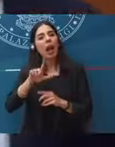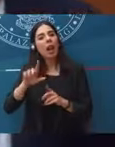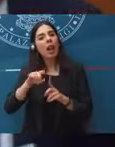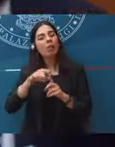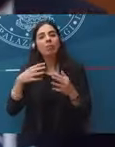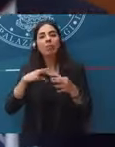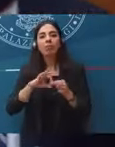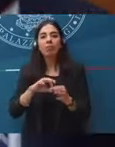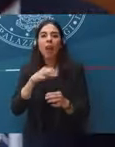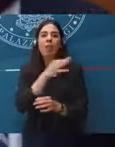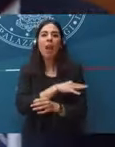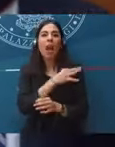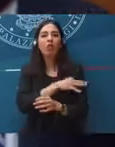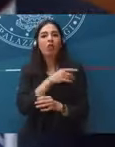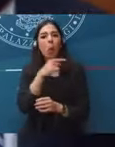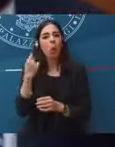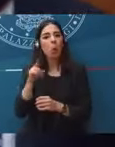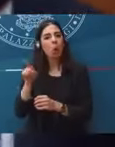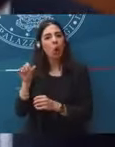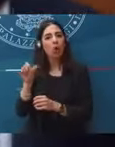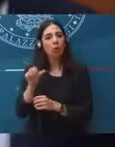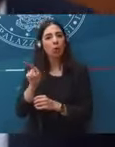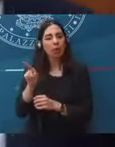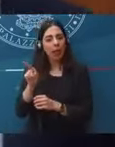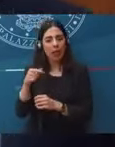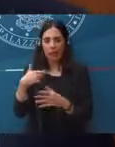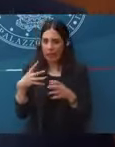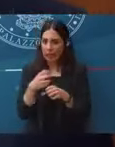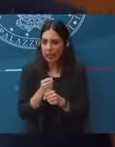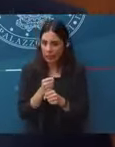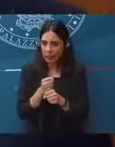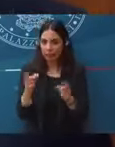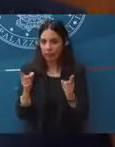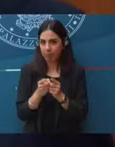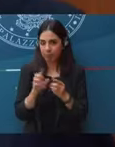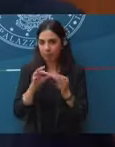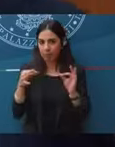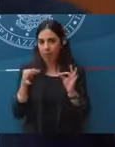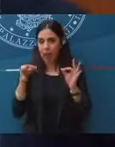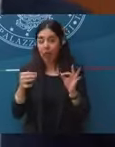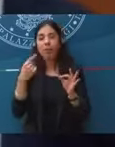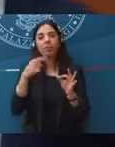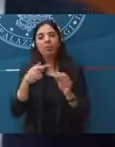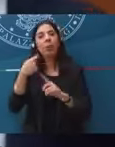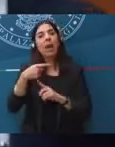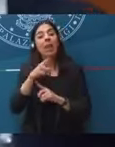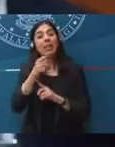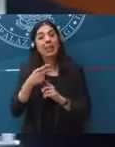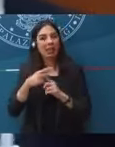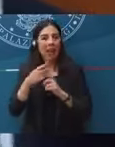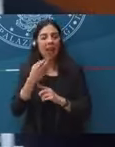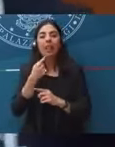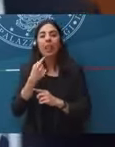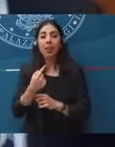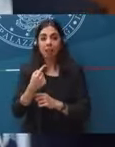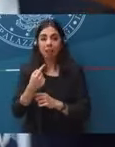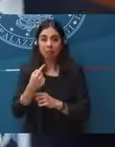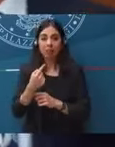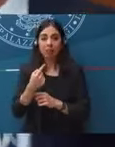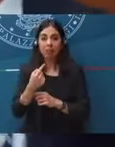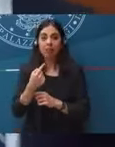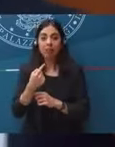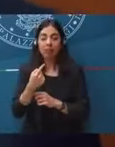sostanzialmente gliela sintetizzo, la Presidente Merkel ha detto, mi auguro che